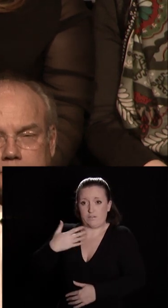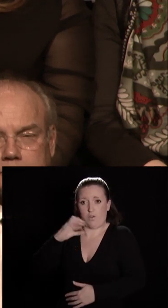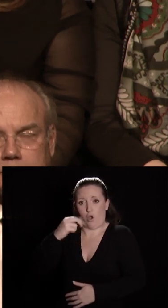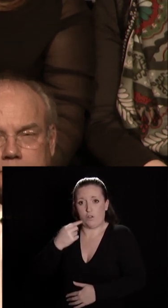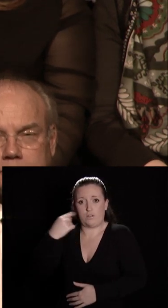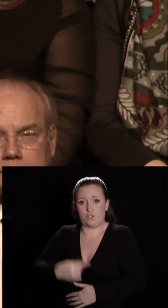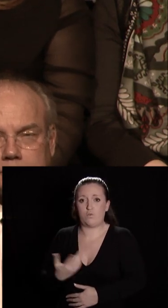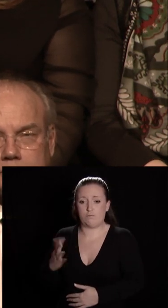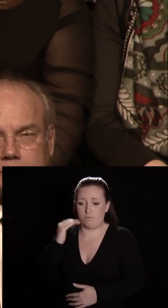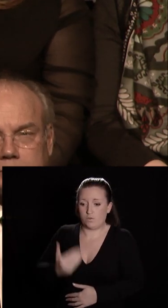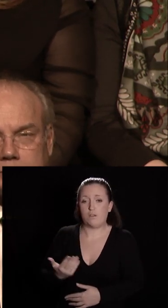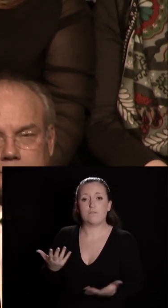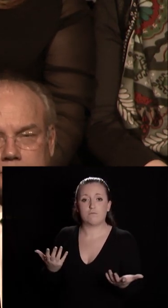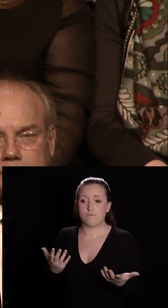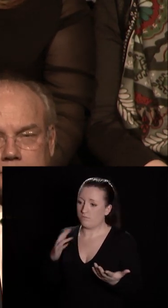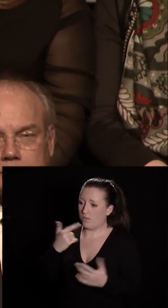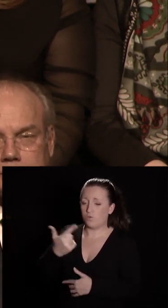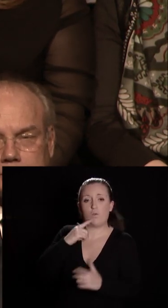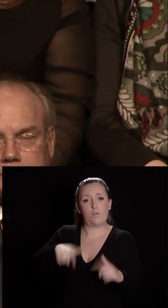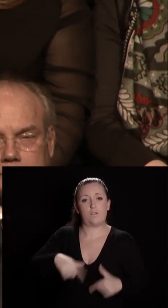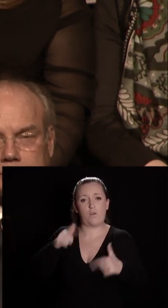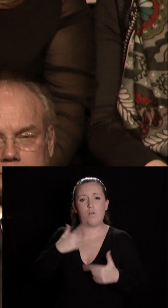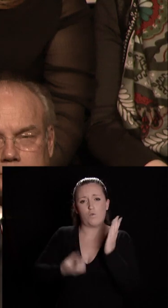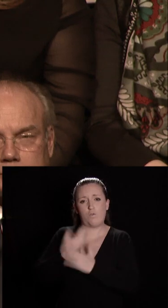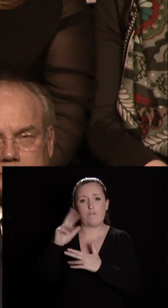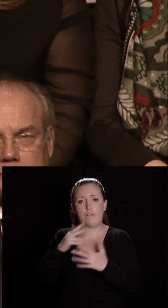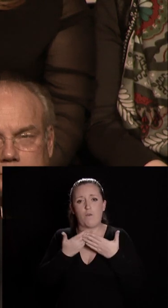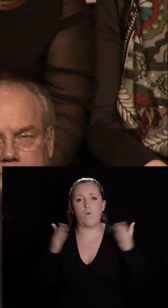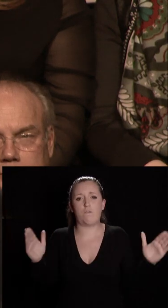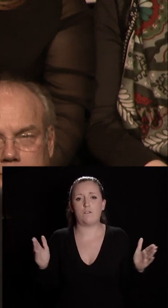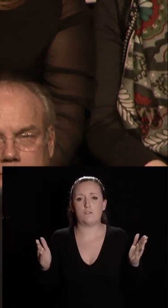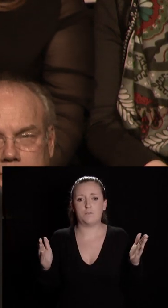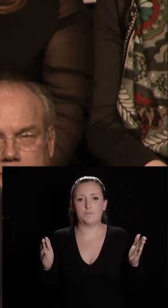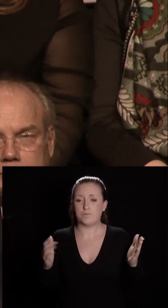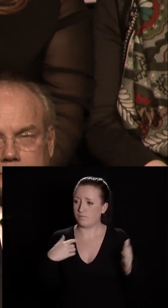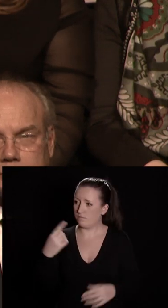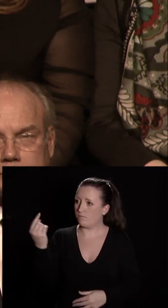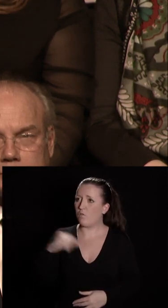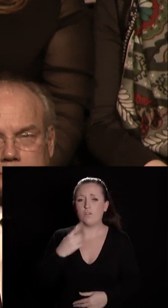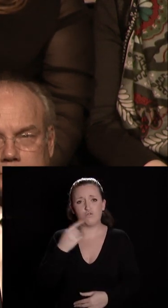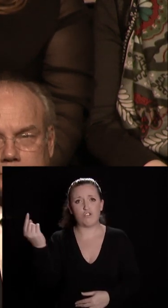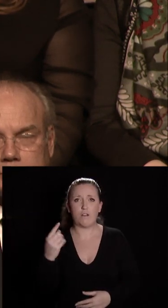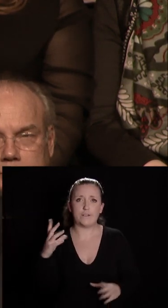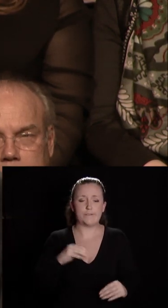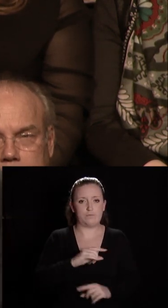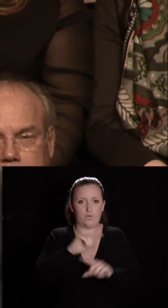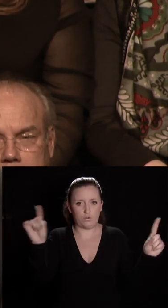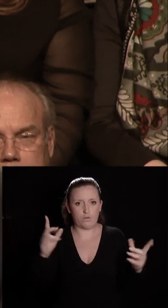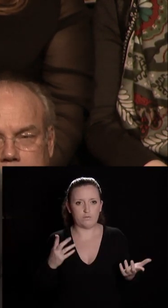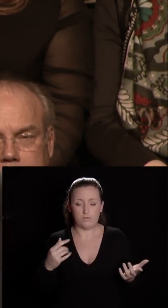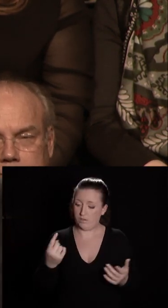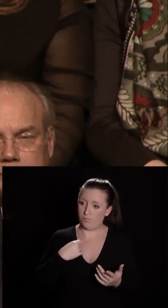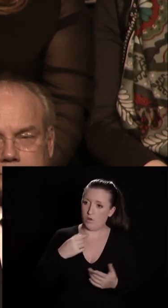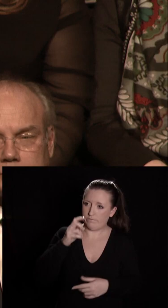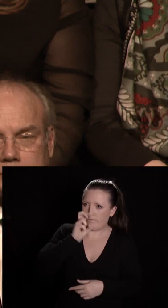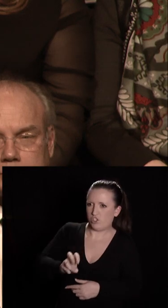deux écoles d'ingénieurs nouvelles qui vont s'ouvrir. Elles ne sont pas venues toutes seules, vous savez. Le travail, il faut le faire. Je suis allé les